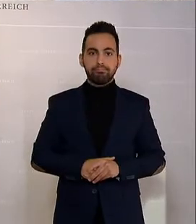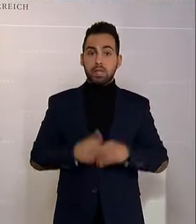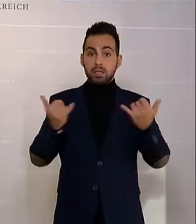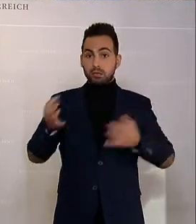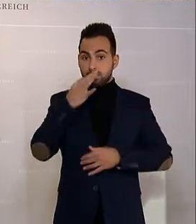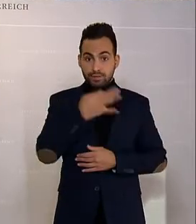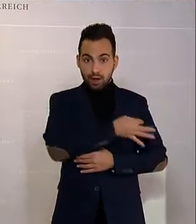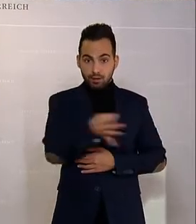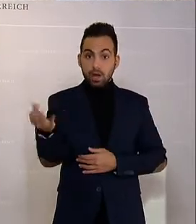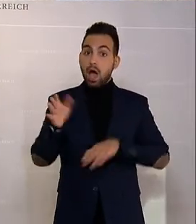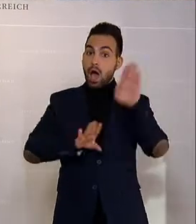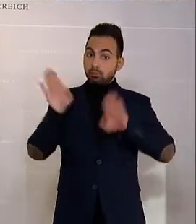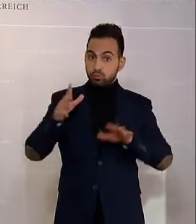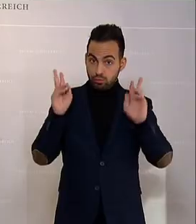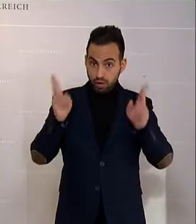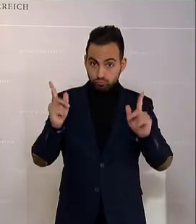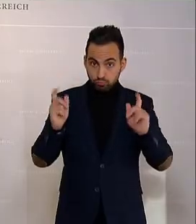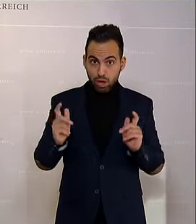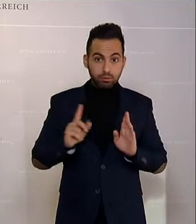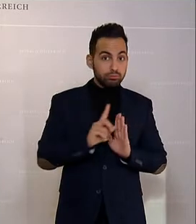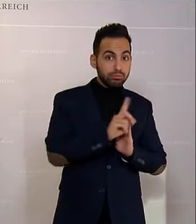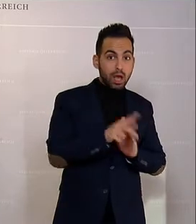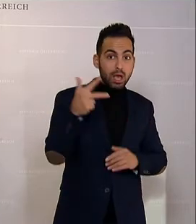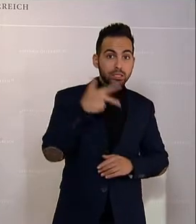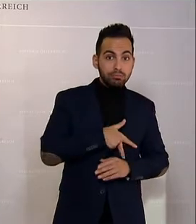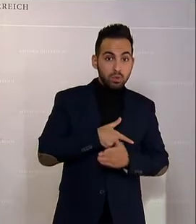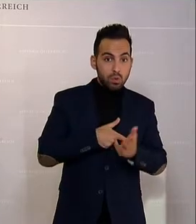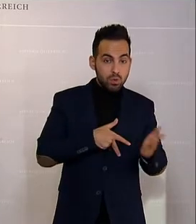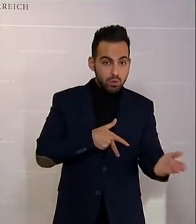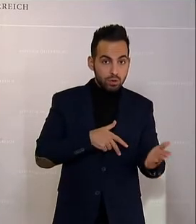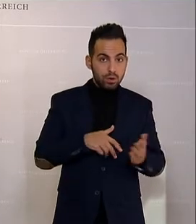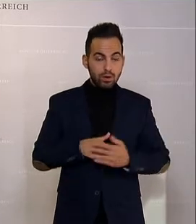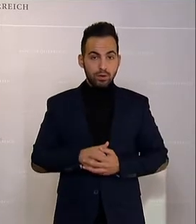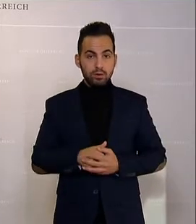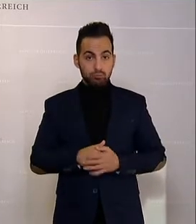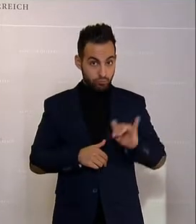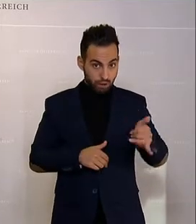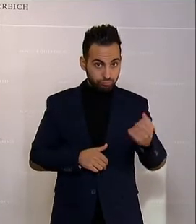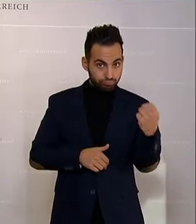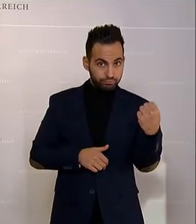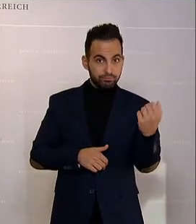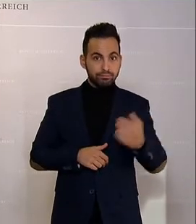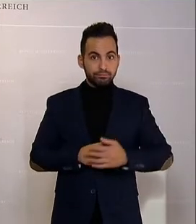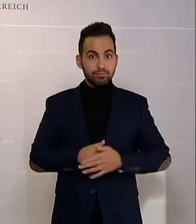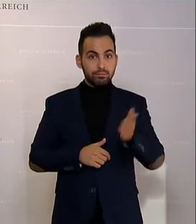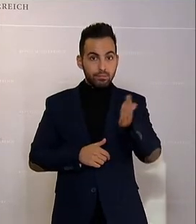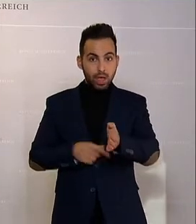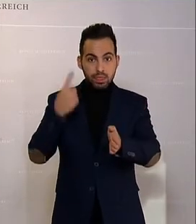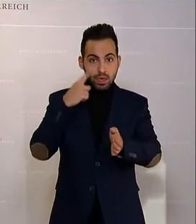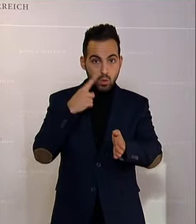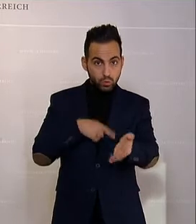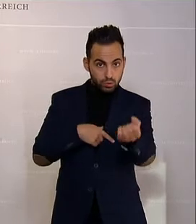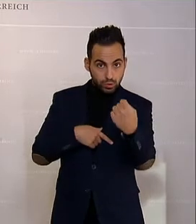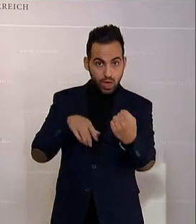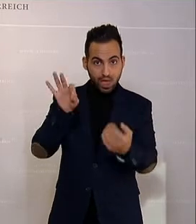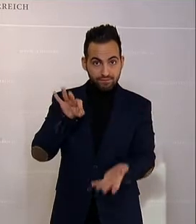ich, ob wir in die Abstimmung eintreten können. SPÖ? Ja. NEOS? NEOS?